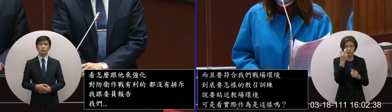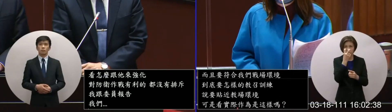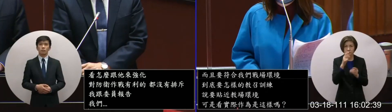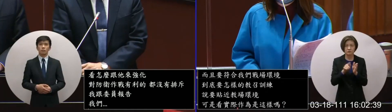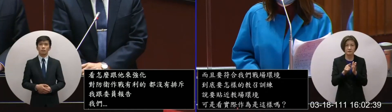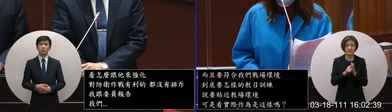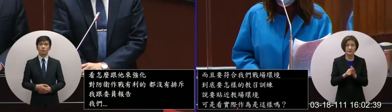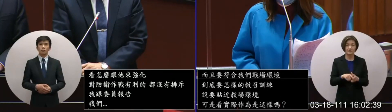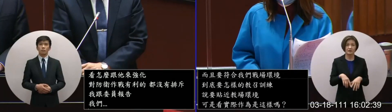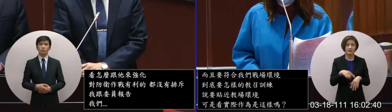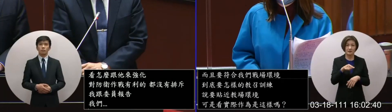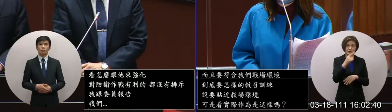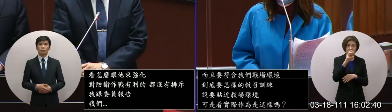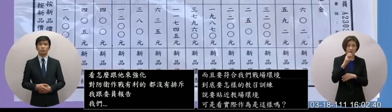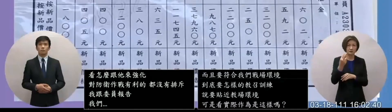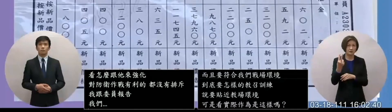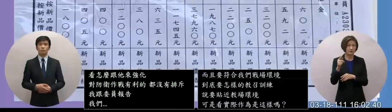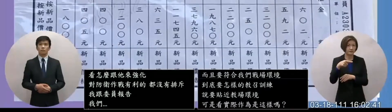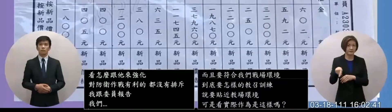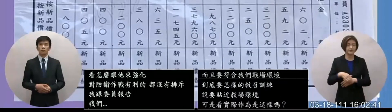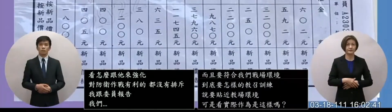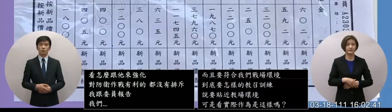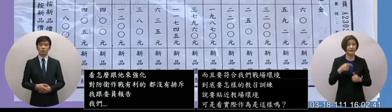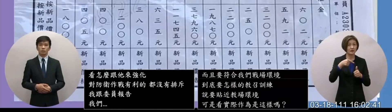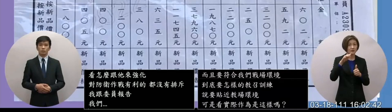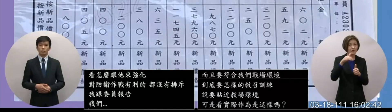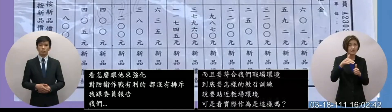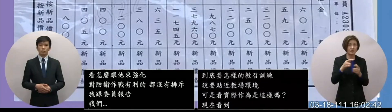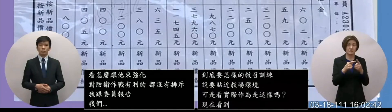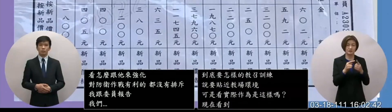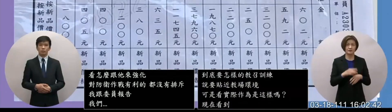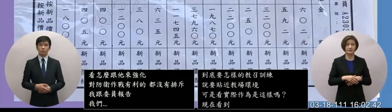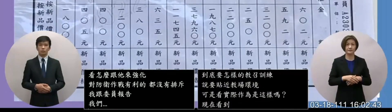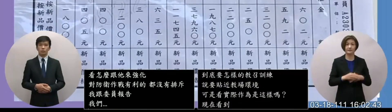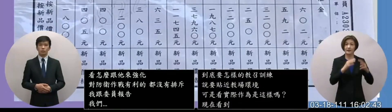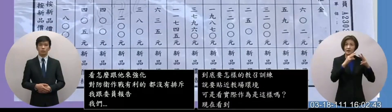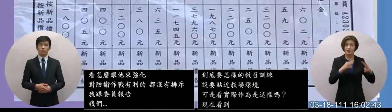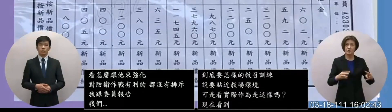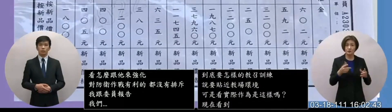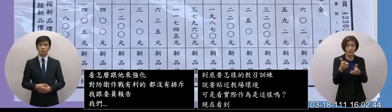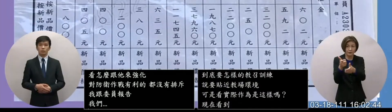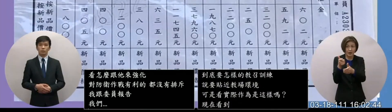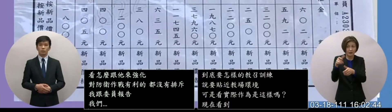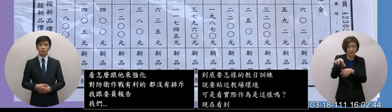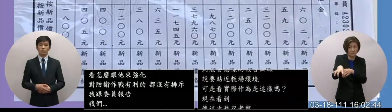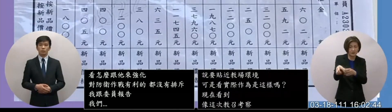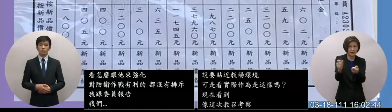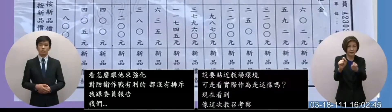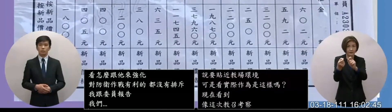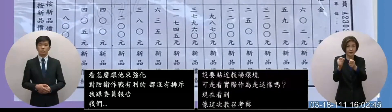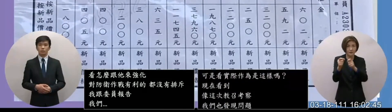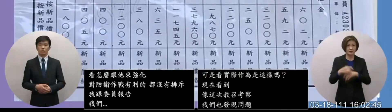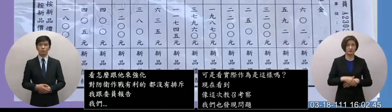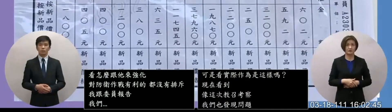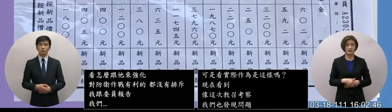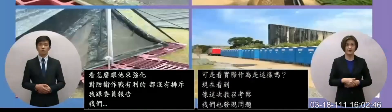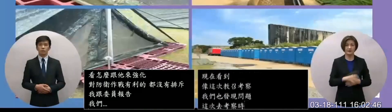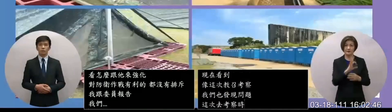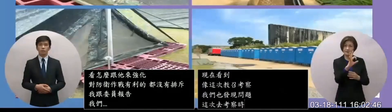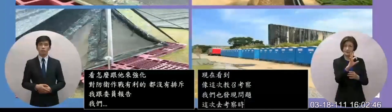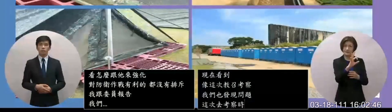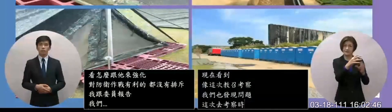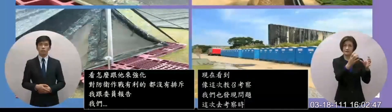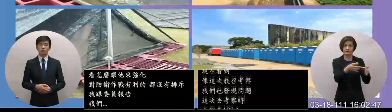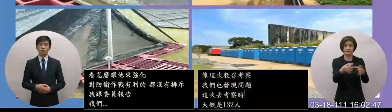大概是132人教招的人数在营区靶场的旁边他其实就已经盖了正式的厕所